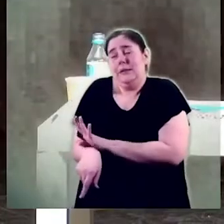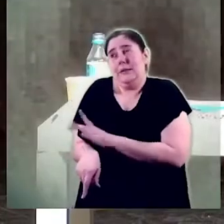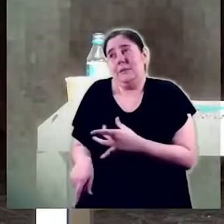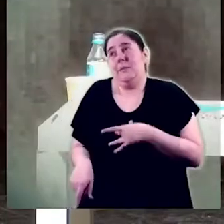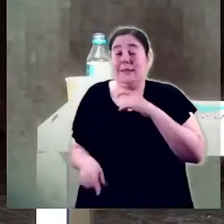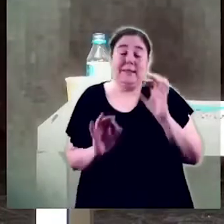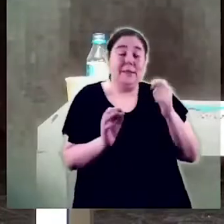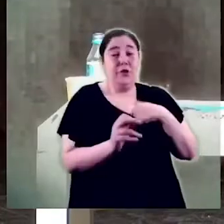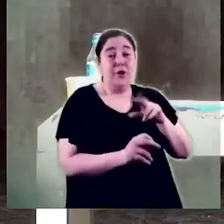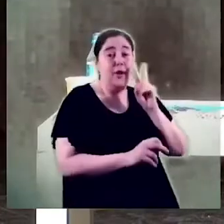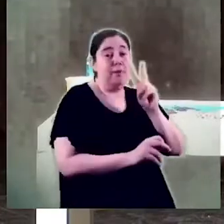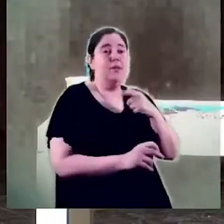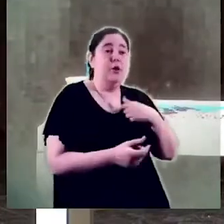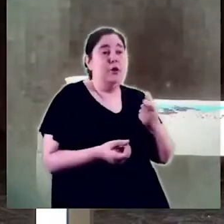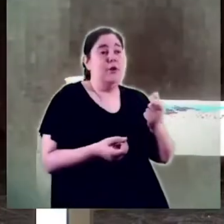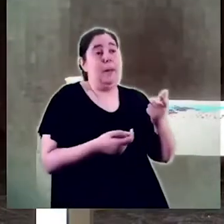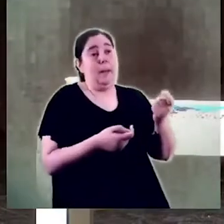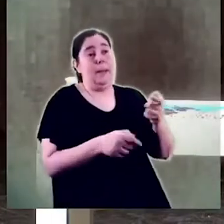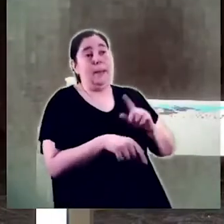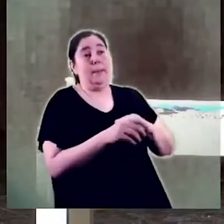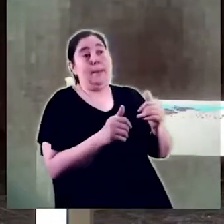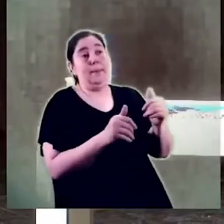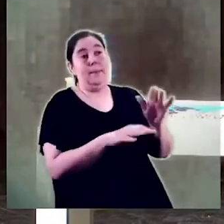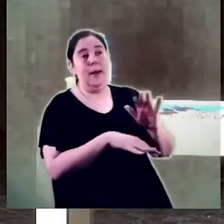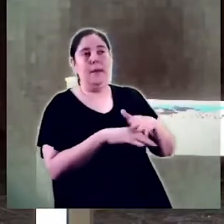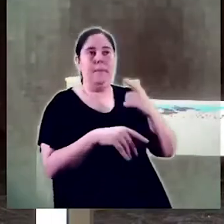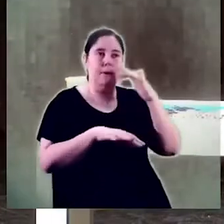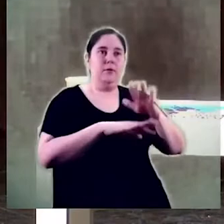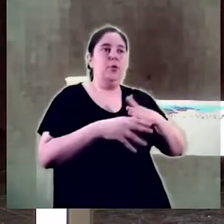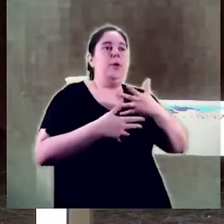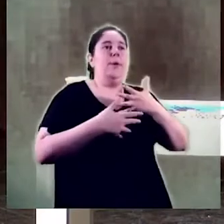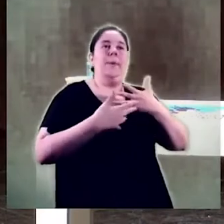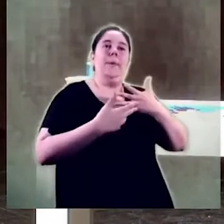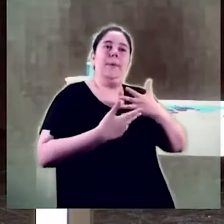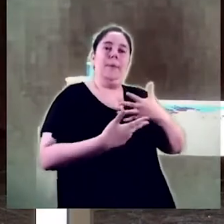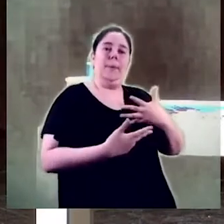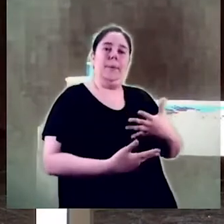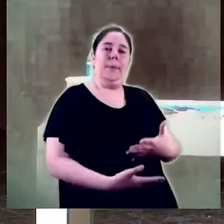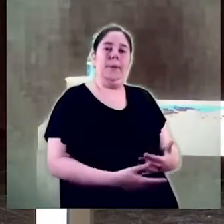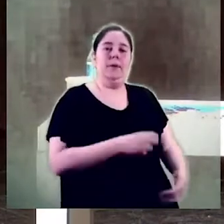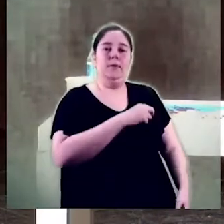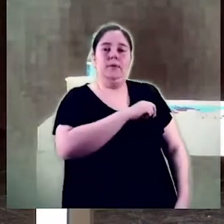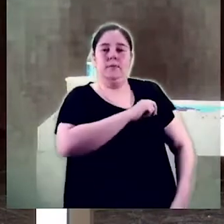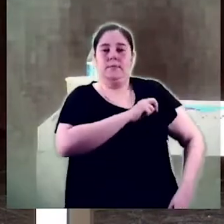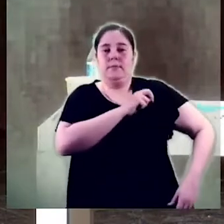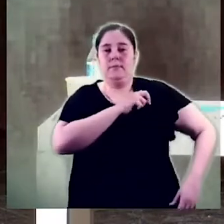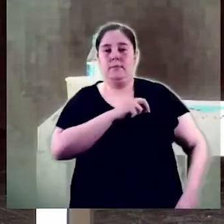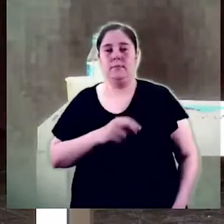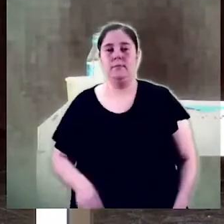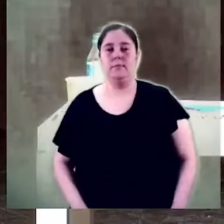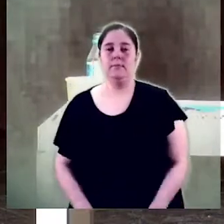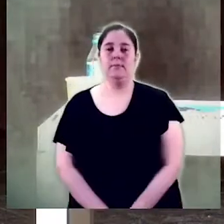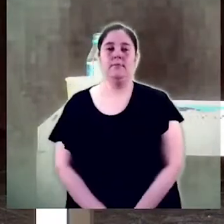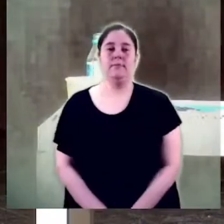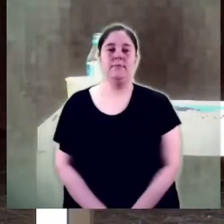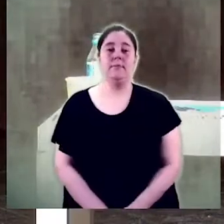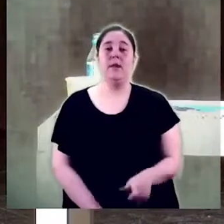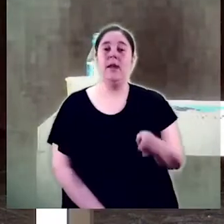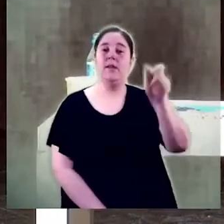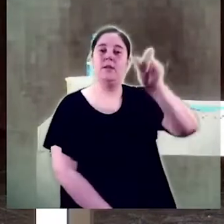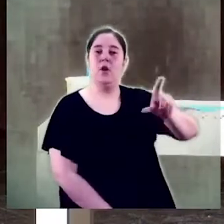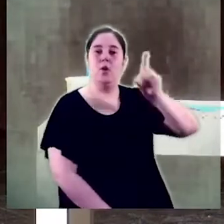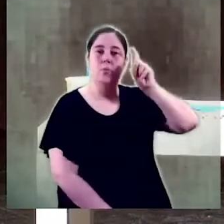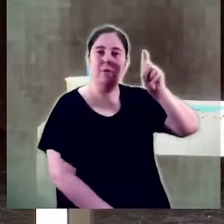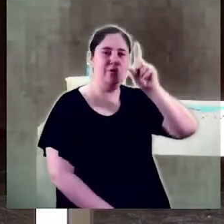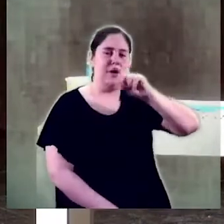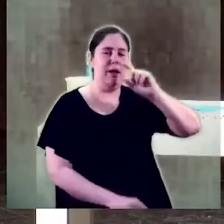deixar-te uns segons per poder-te passar la paraula a la professora que ha estat aquests anys lluitant perquè